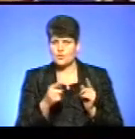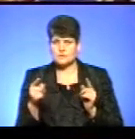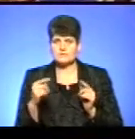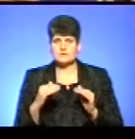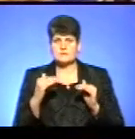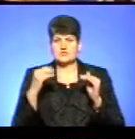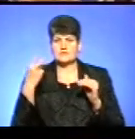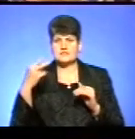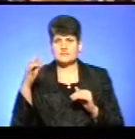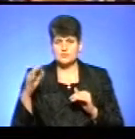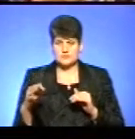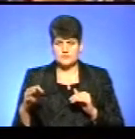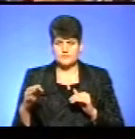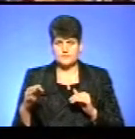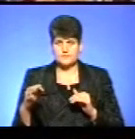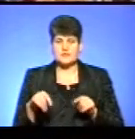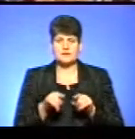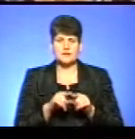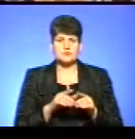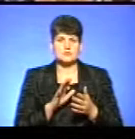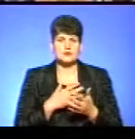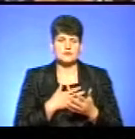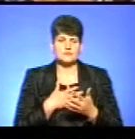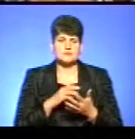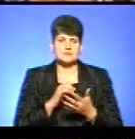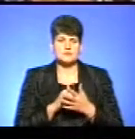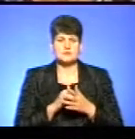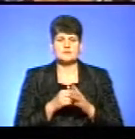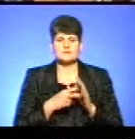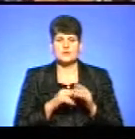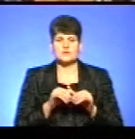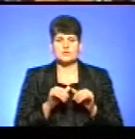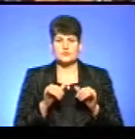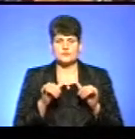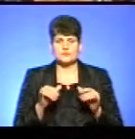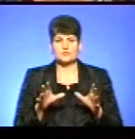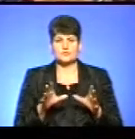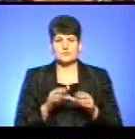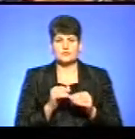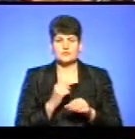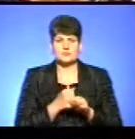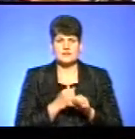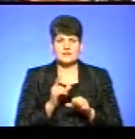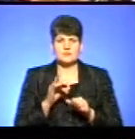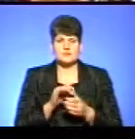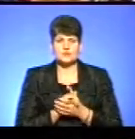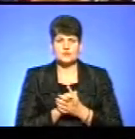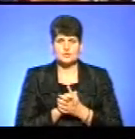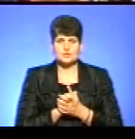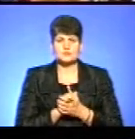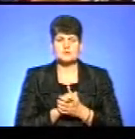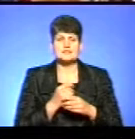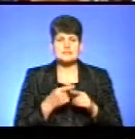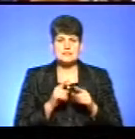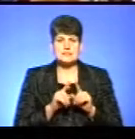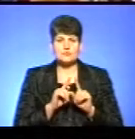20%. Крім того, ми займаємося дуже активною діяльністю в плані розвитку стосунків з Європейським Союзом і в плані міжрегіональної співпраці. Це